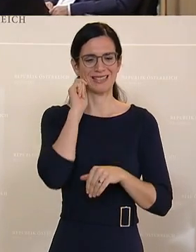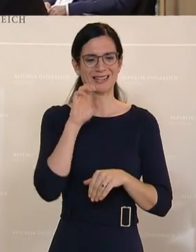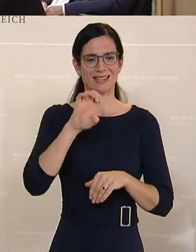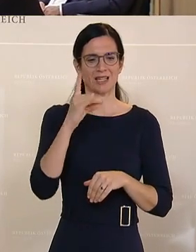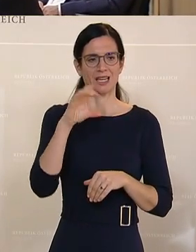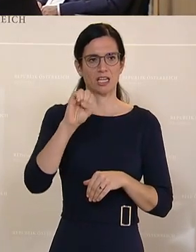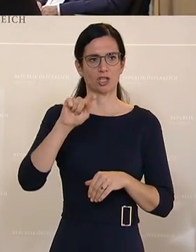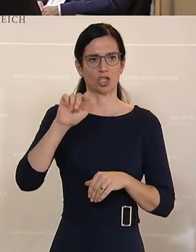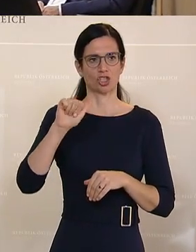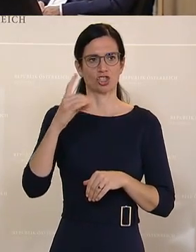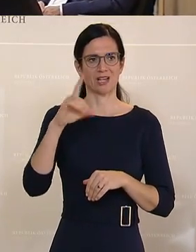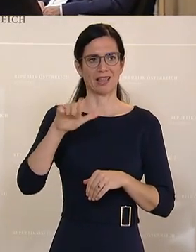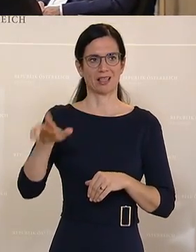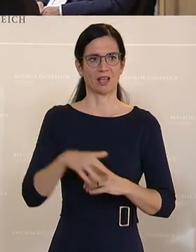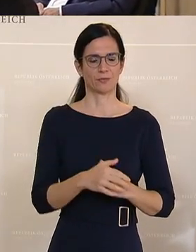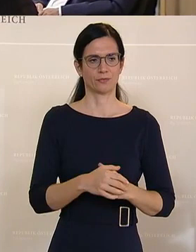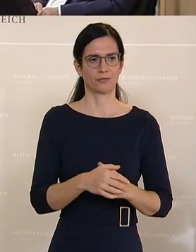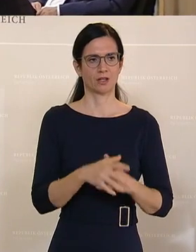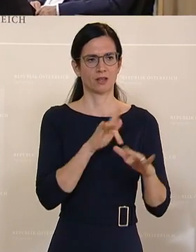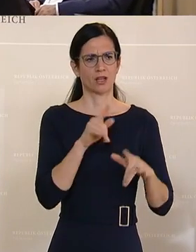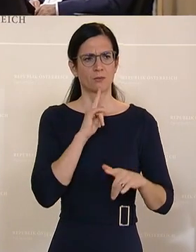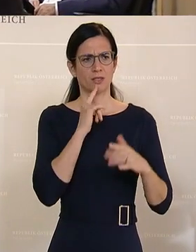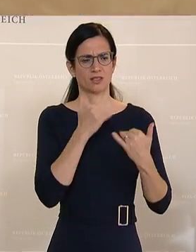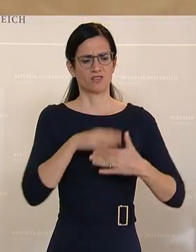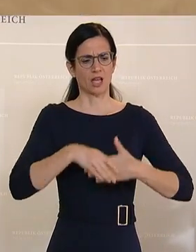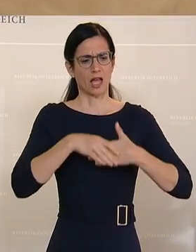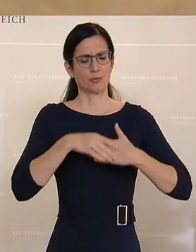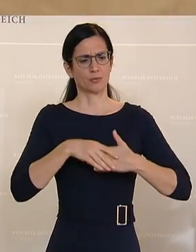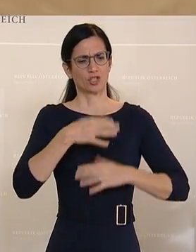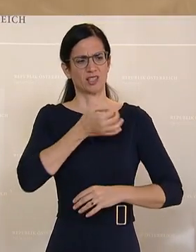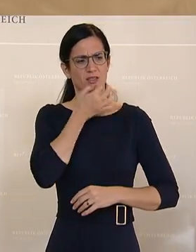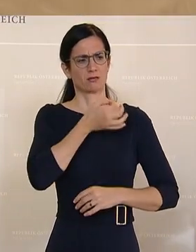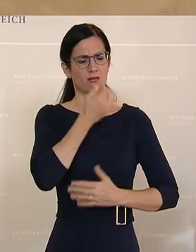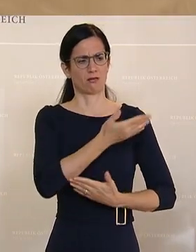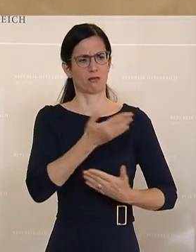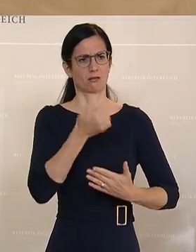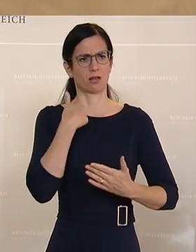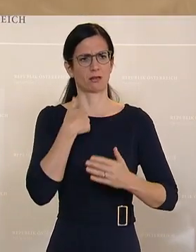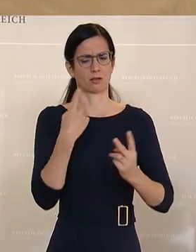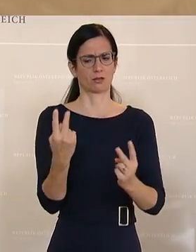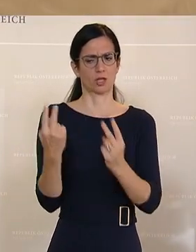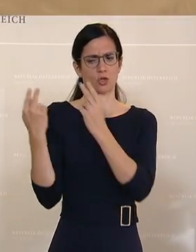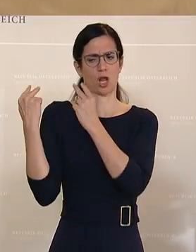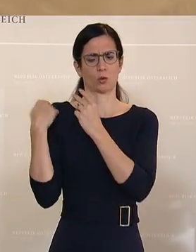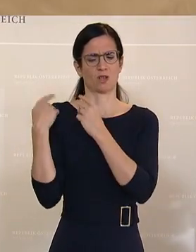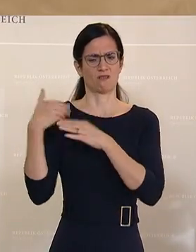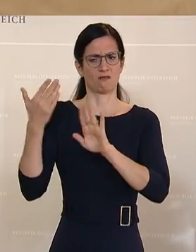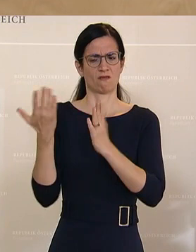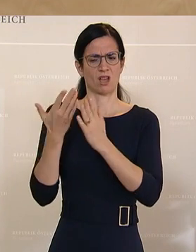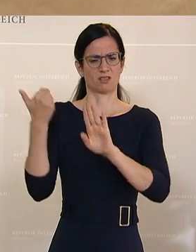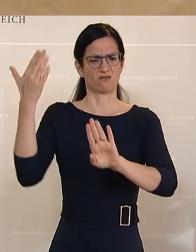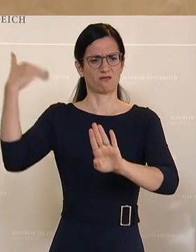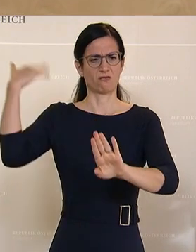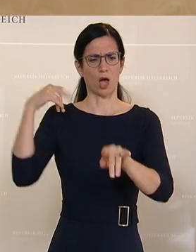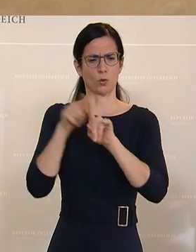zugehört und mir gedacht, es ist irgendwie so eine Art Abschiedsrede gewesen, die Sie da gehalten haben. Sie haben sehr, sehr viel in die Vergangenheit geschaut. Sie haben, glaube ich, auch vieles in einem